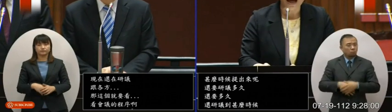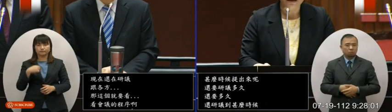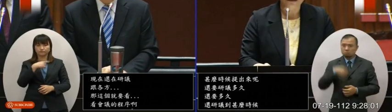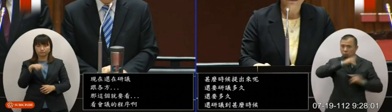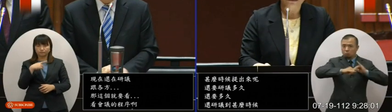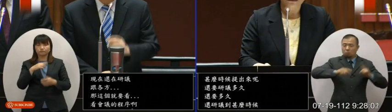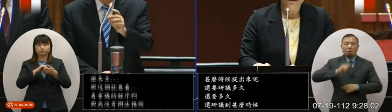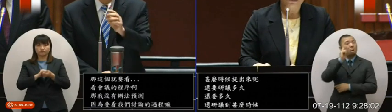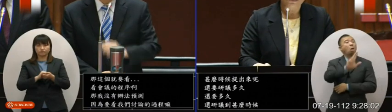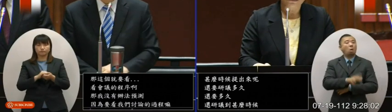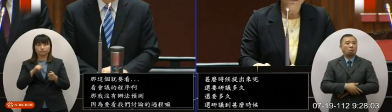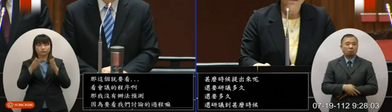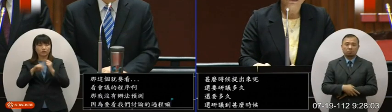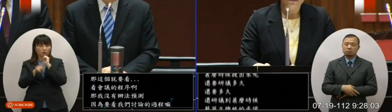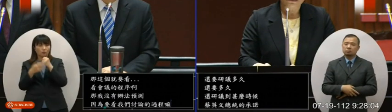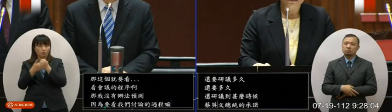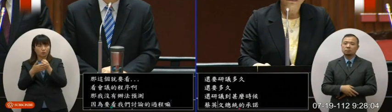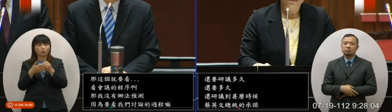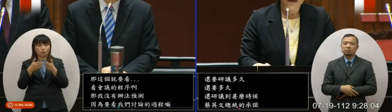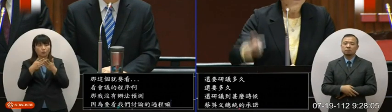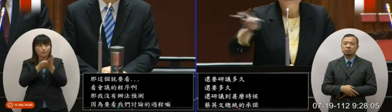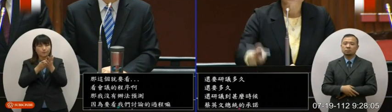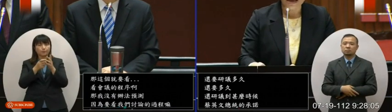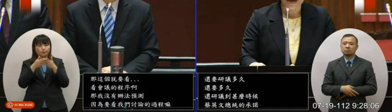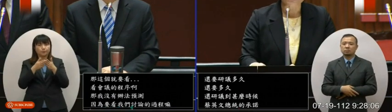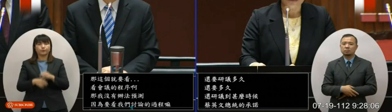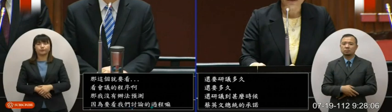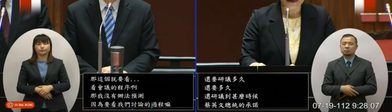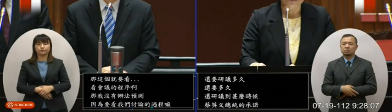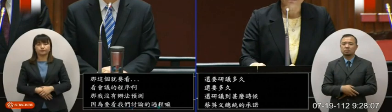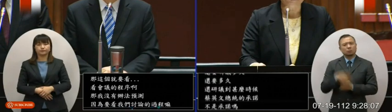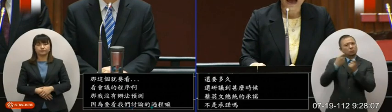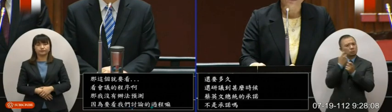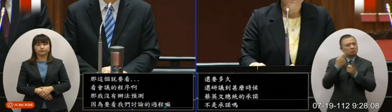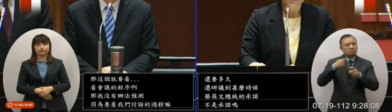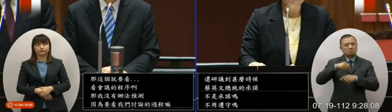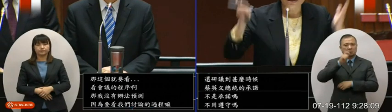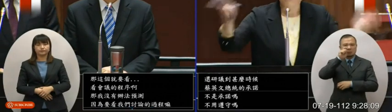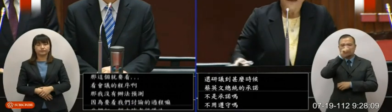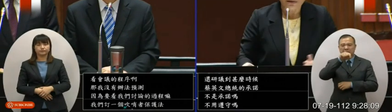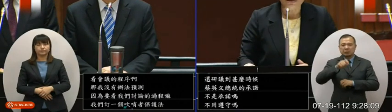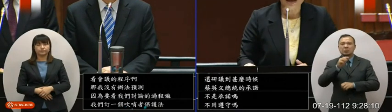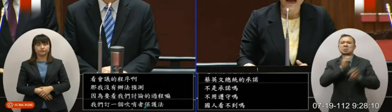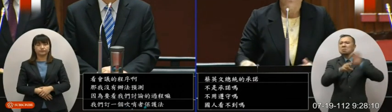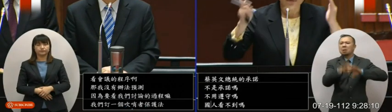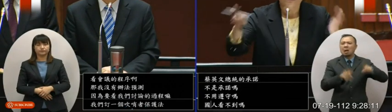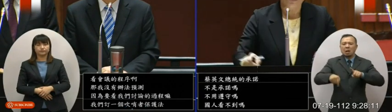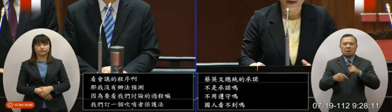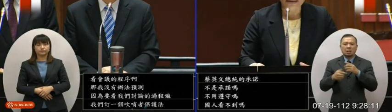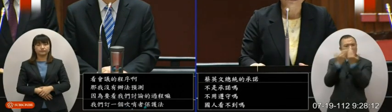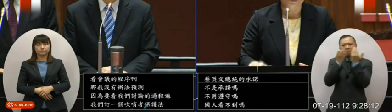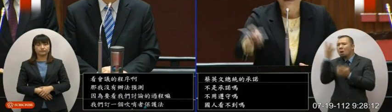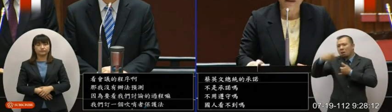人看不到吗我们建立一个吹哨者保护法是不是要更多元我只是年来一直在追费秦武的弊案就是吹哨